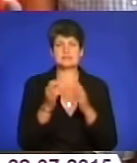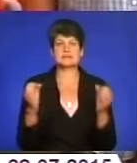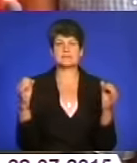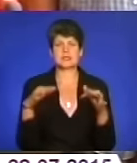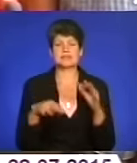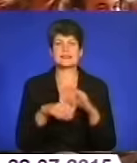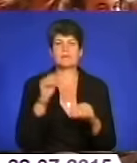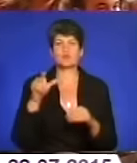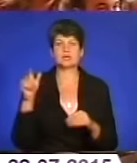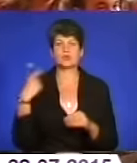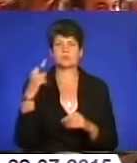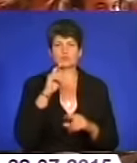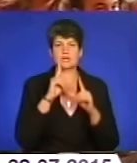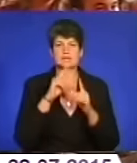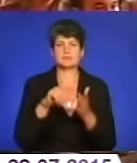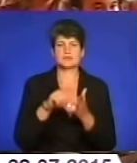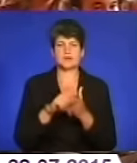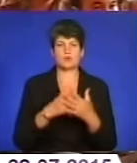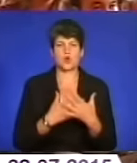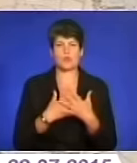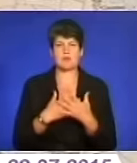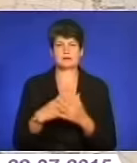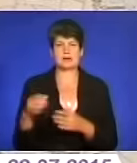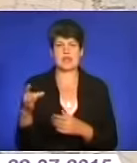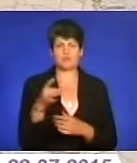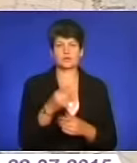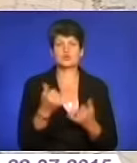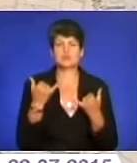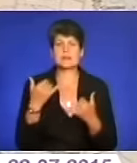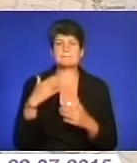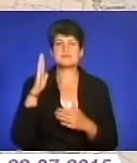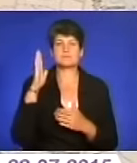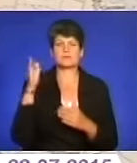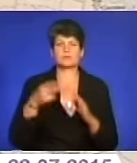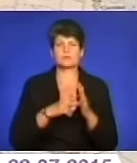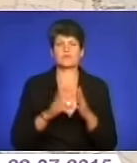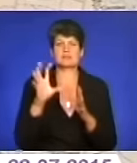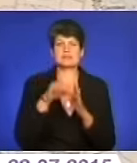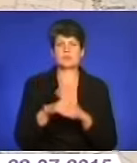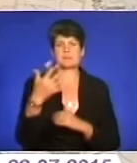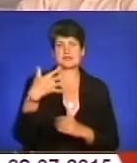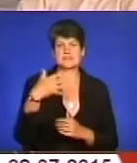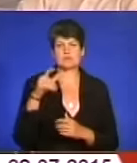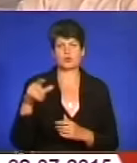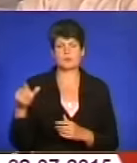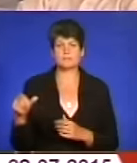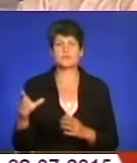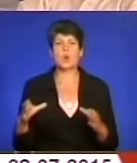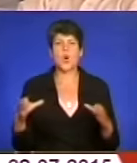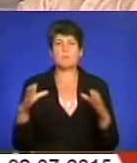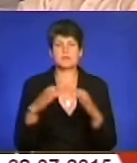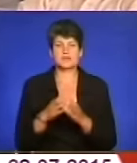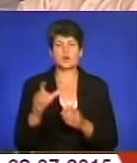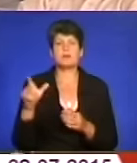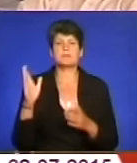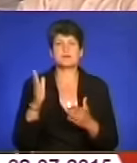обласної ради і представників громад регіону. На сьогодні до перспективного плану внесено 50 громад. Об'єднані громади будуть мати